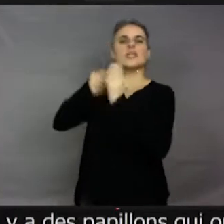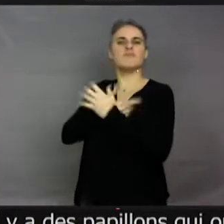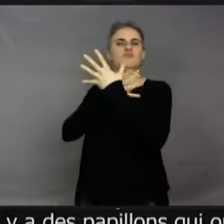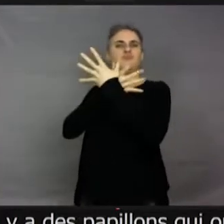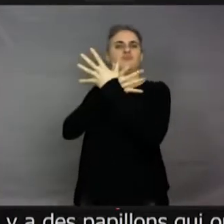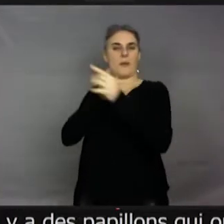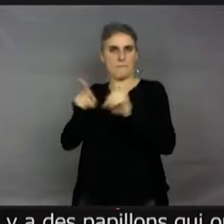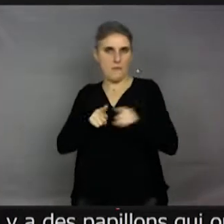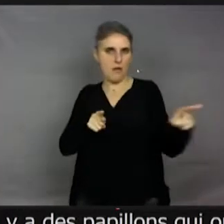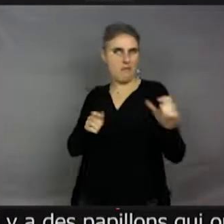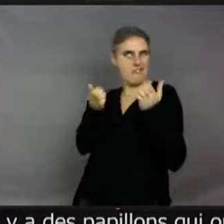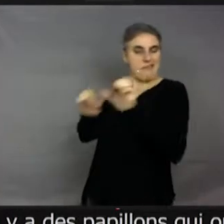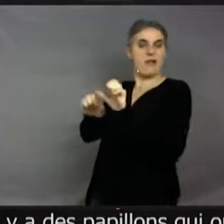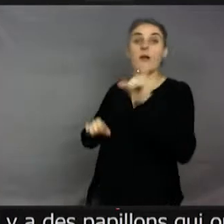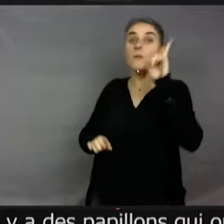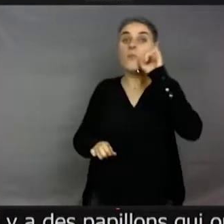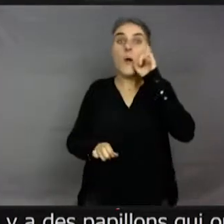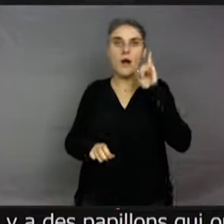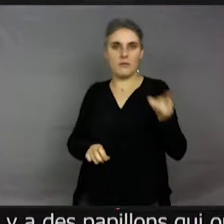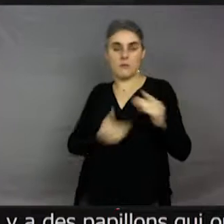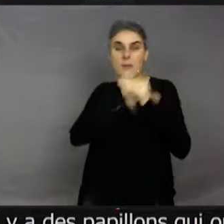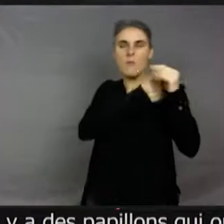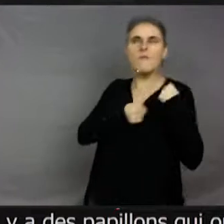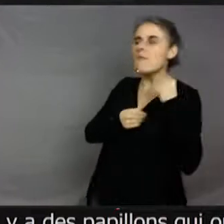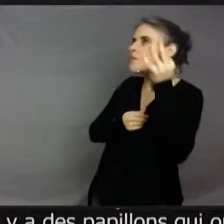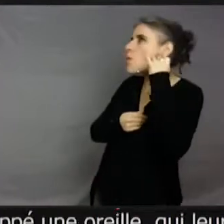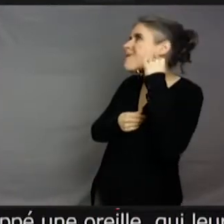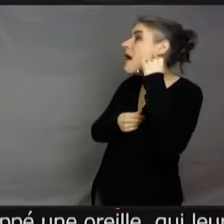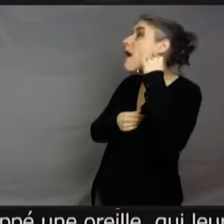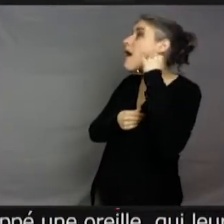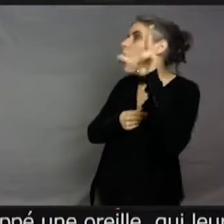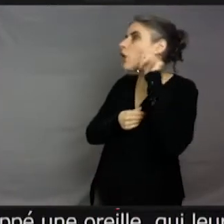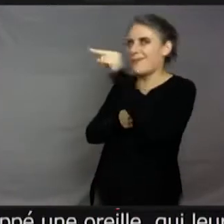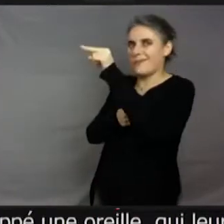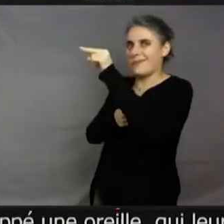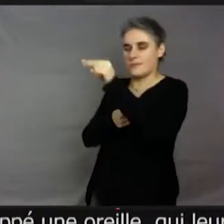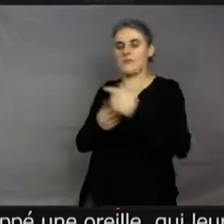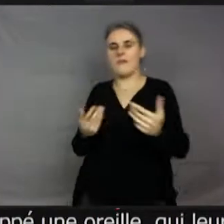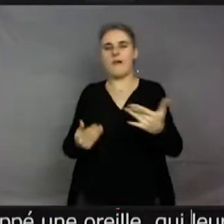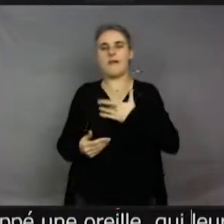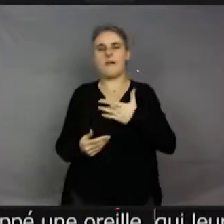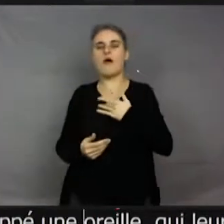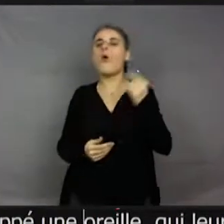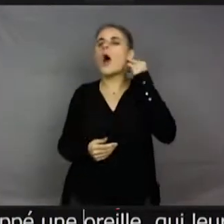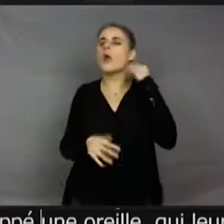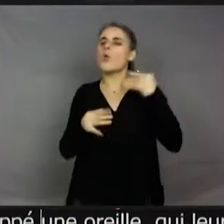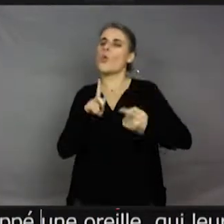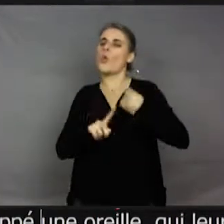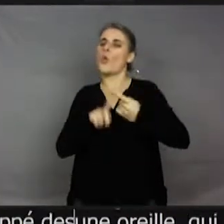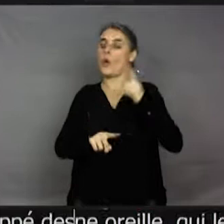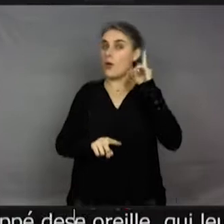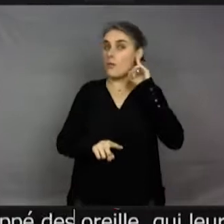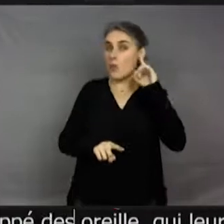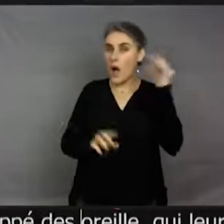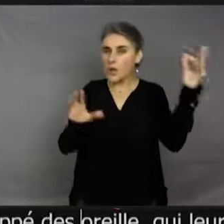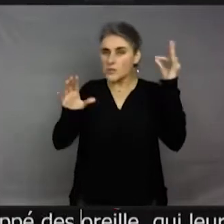oreilles, et qui leur permettent d'entendre, et alors c'est des oreilles très spécialisées, parce qu'elles entendent les ultrasons, des sons que